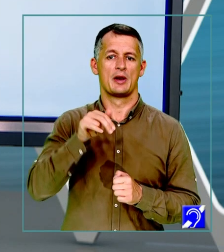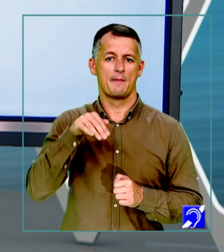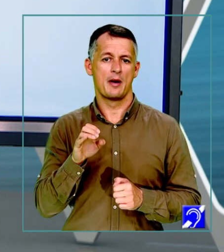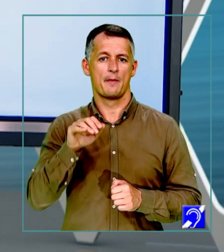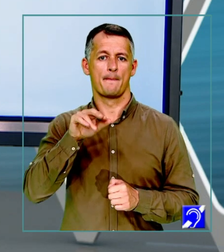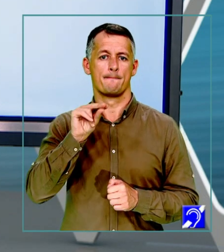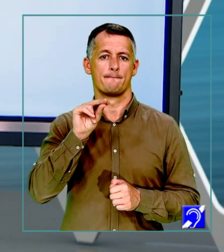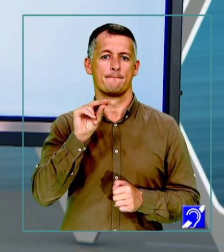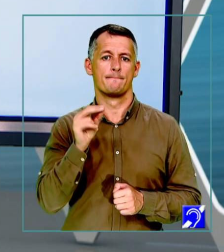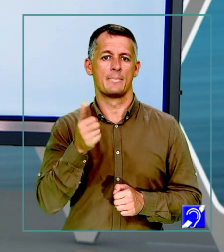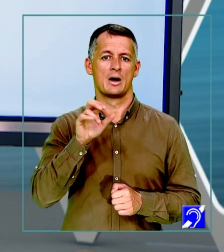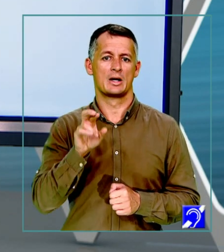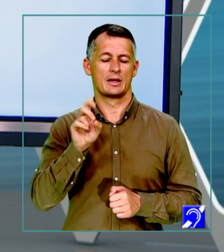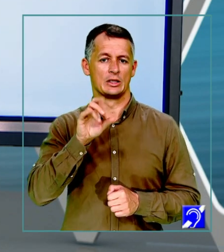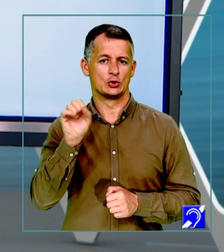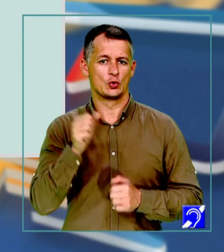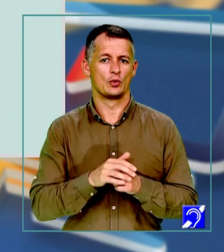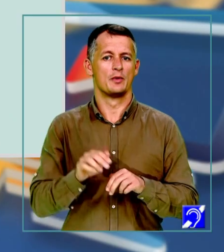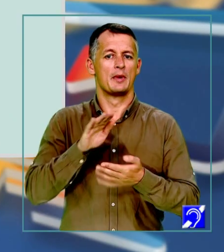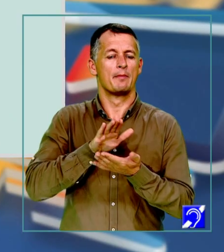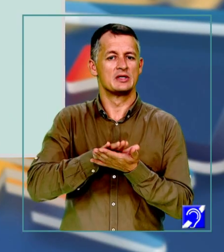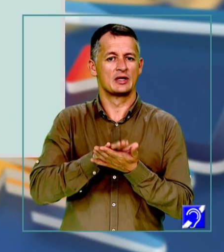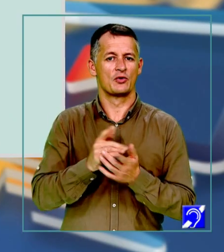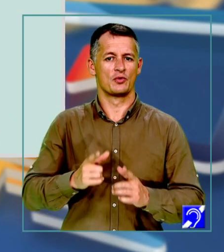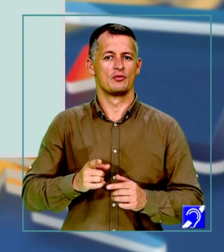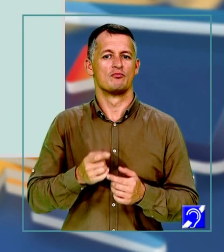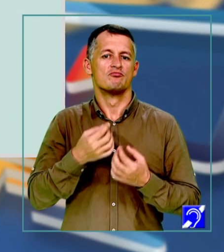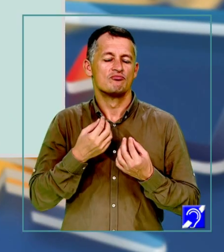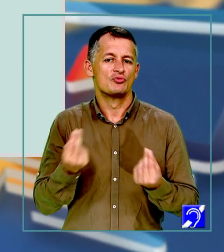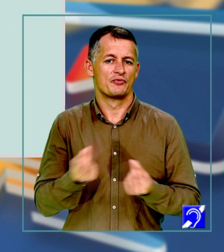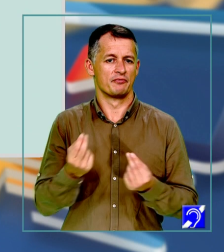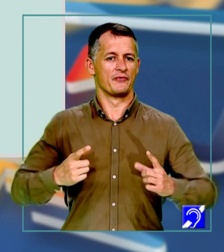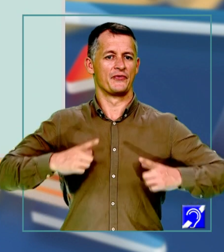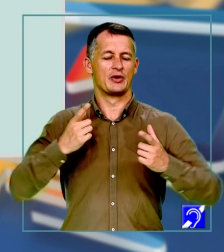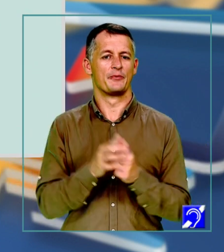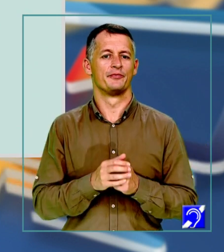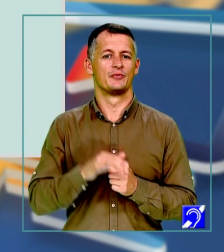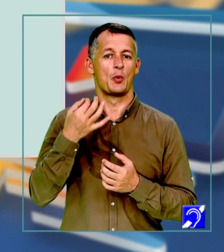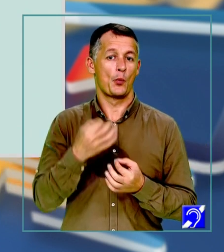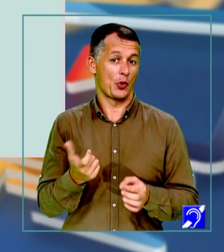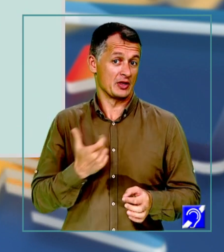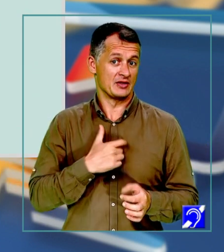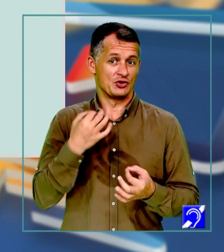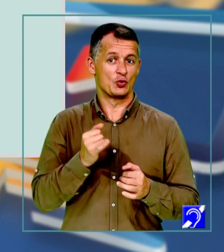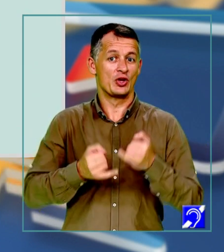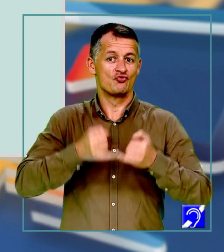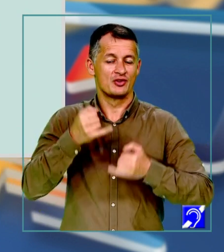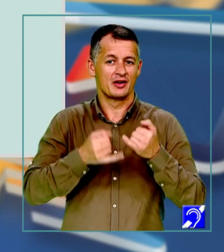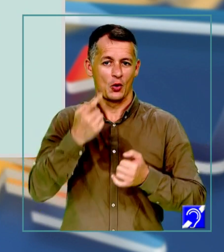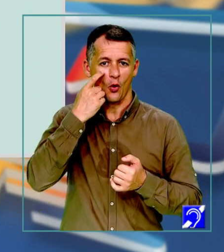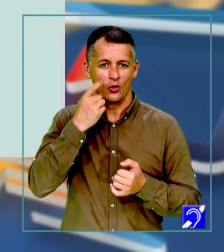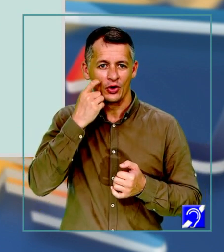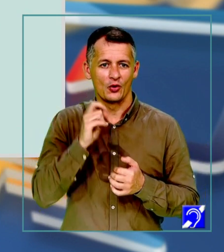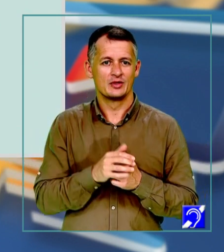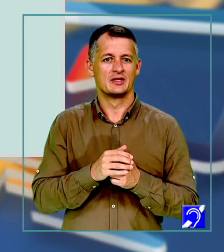a visa, prin păstrarea unei curiozități vii. Dar un exemplu pentru fiecare poate fi și un inginer curios în fața poeziei, în